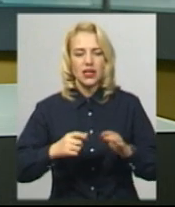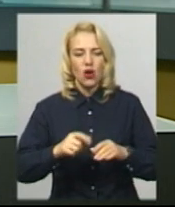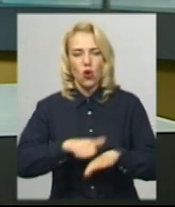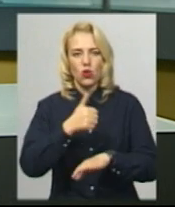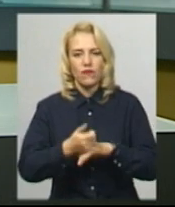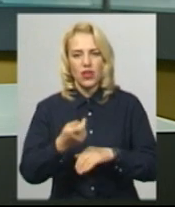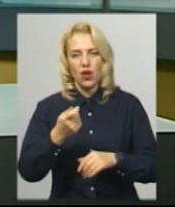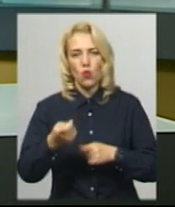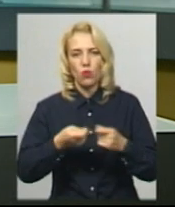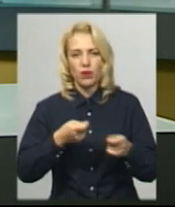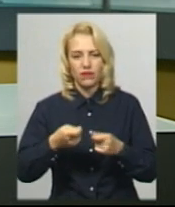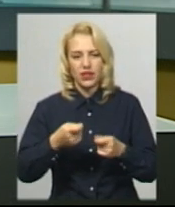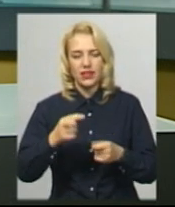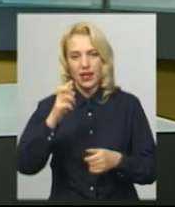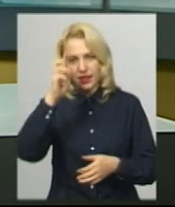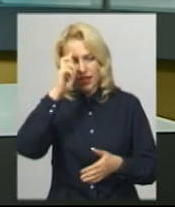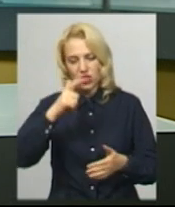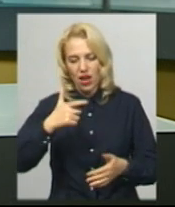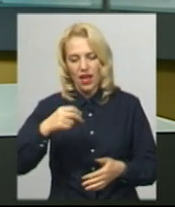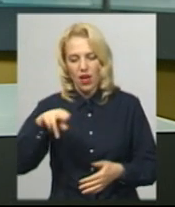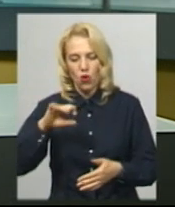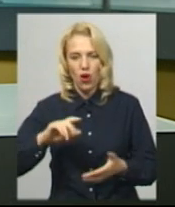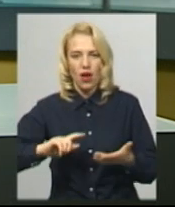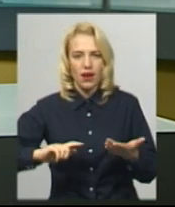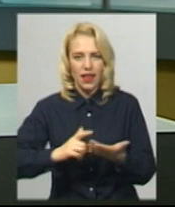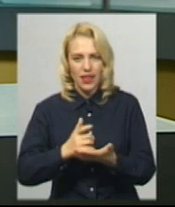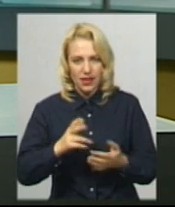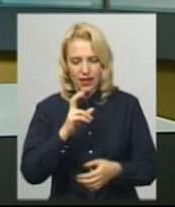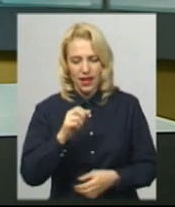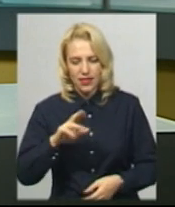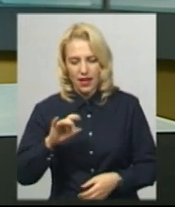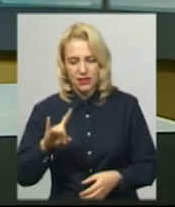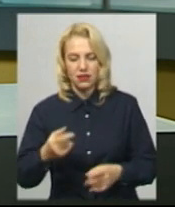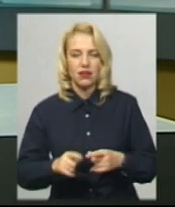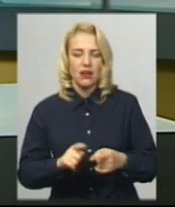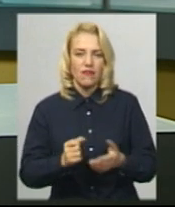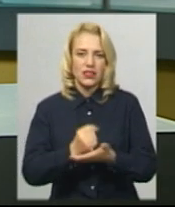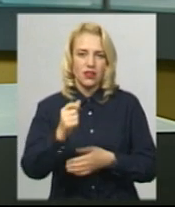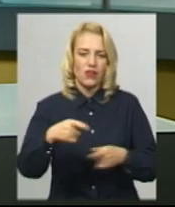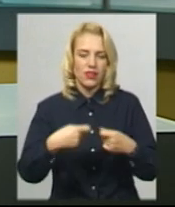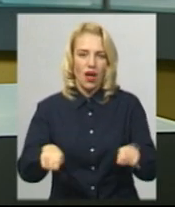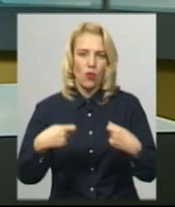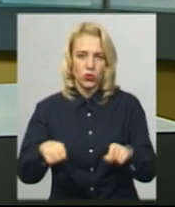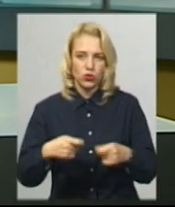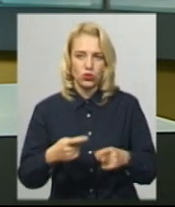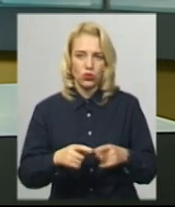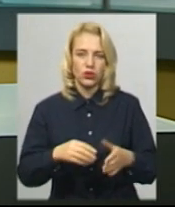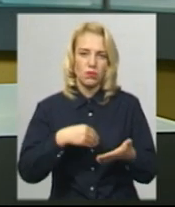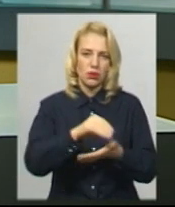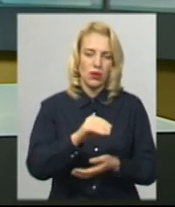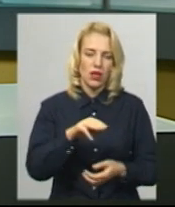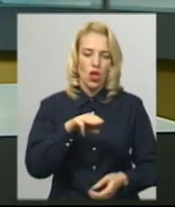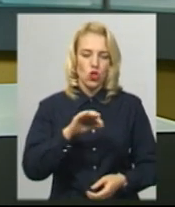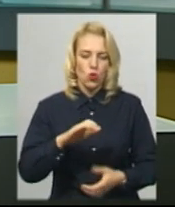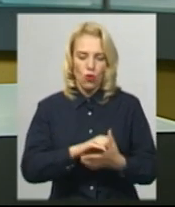Держгеокадастру Хмельницької області виставило на аукціон. У подальшому його придбало ТОВ «Золоте колося-2017», яке